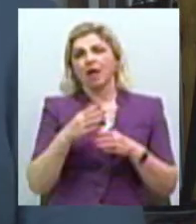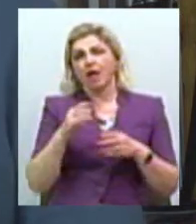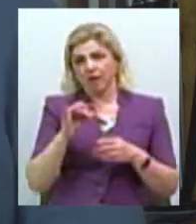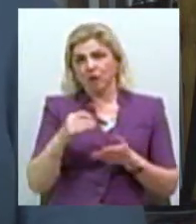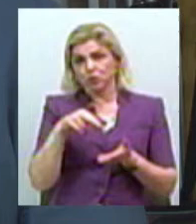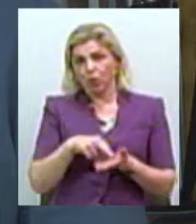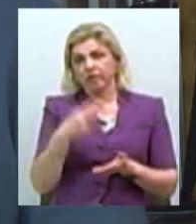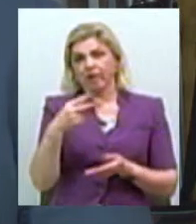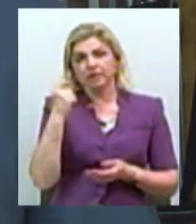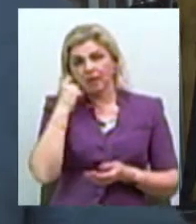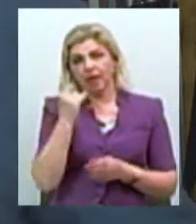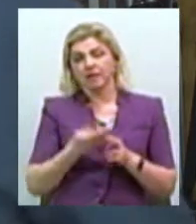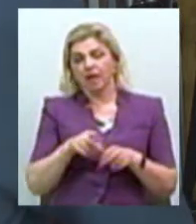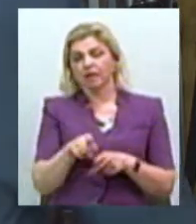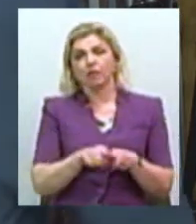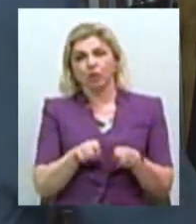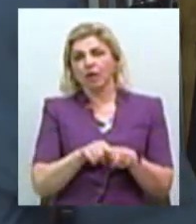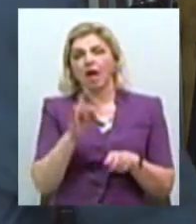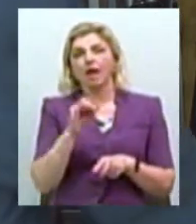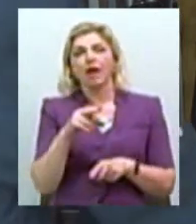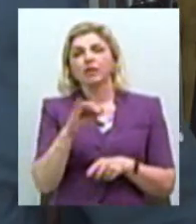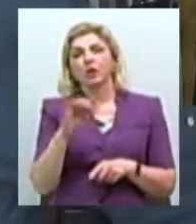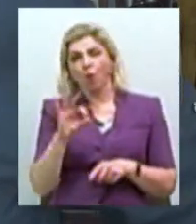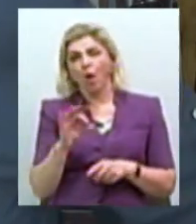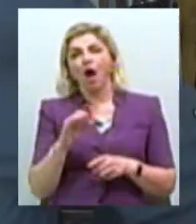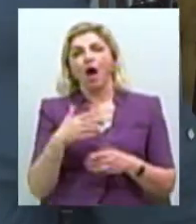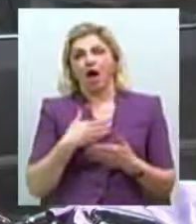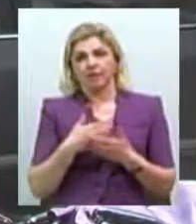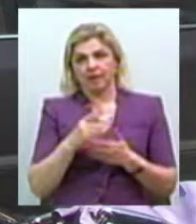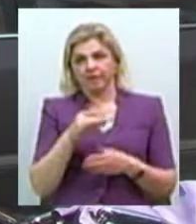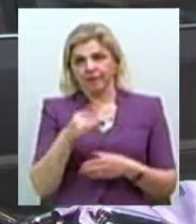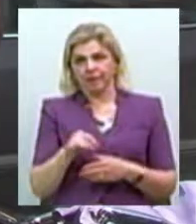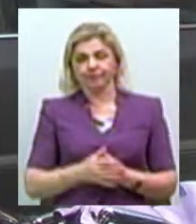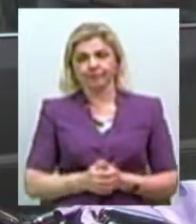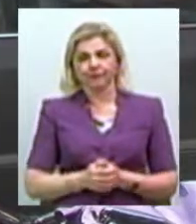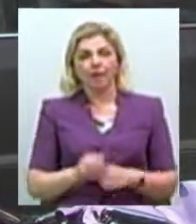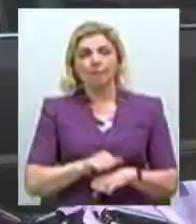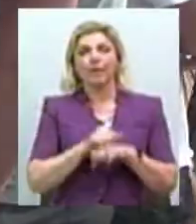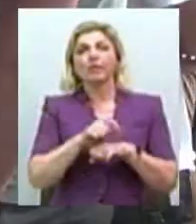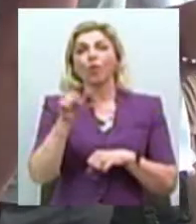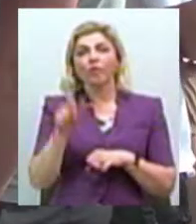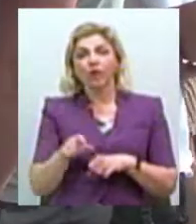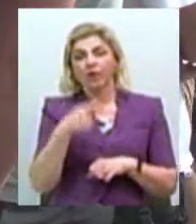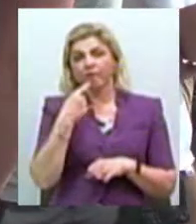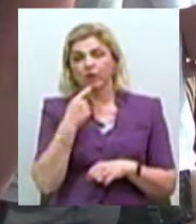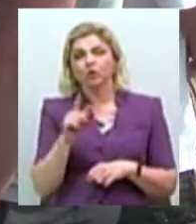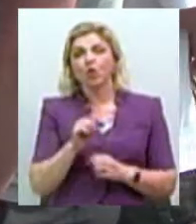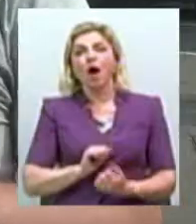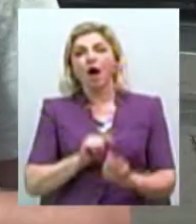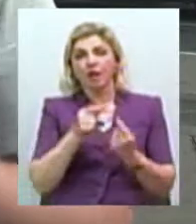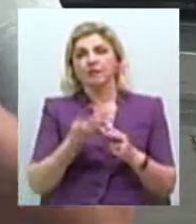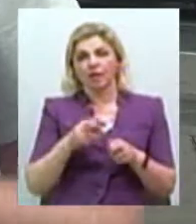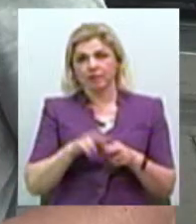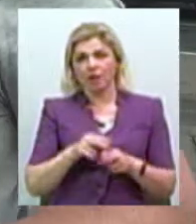теж. Це і значить не радіоактивний, а той буде радіоактивним. Мітингувальник Максим Сафронов каже, акція протесту пробна.